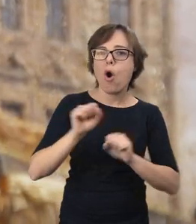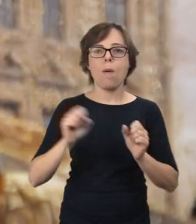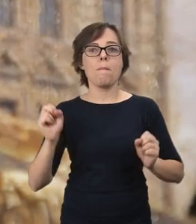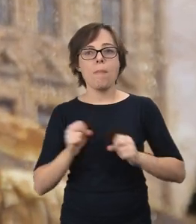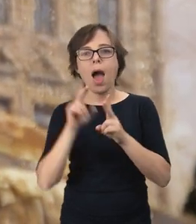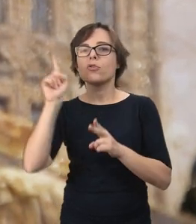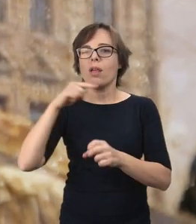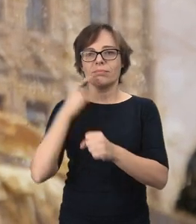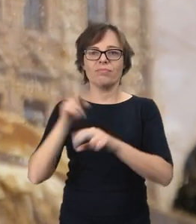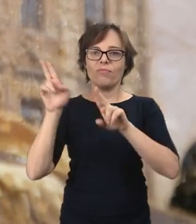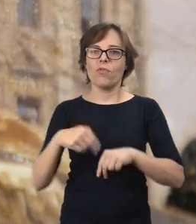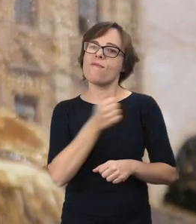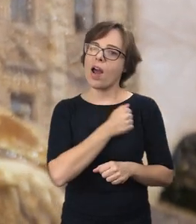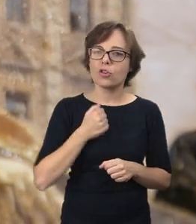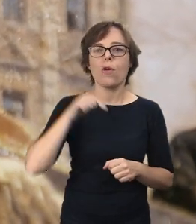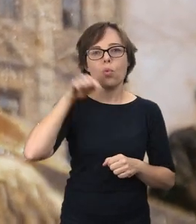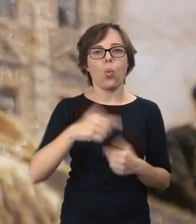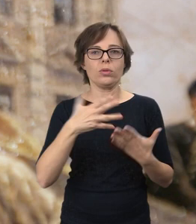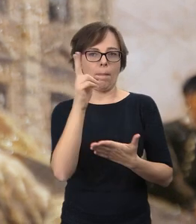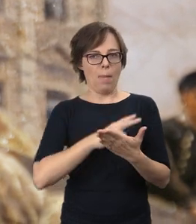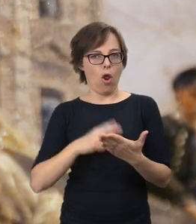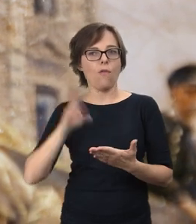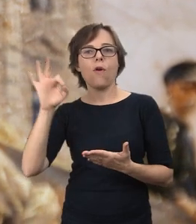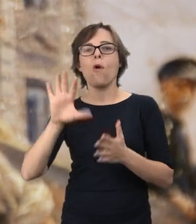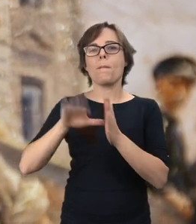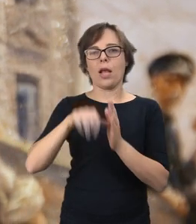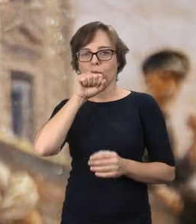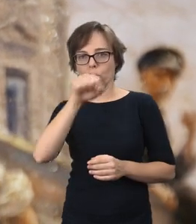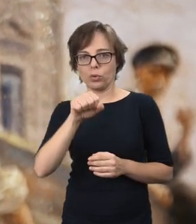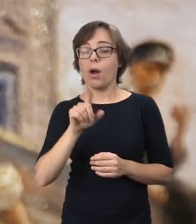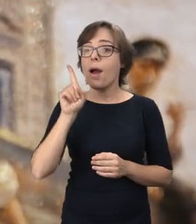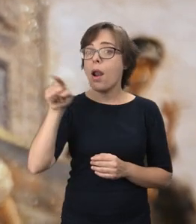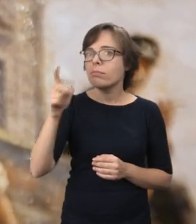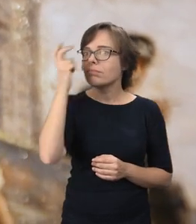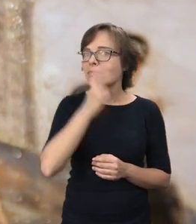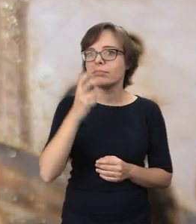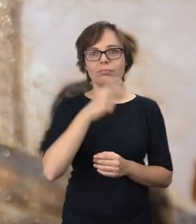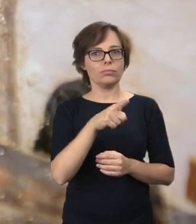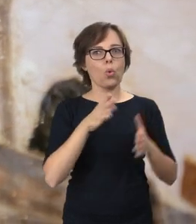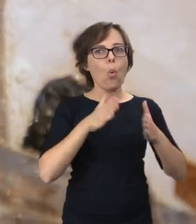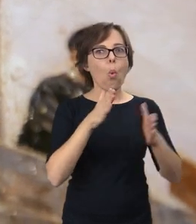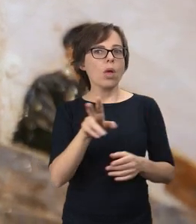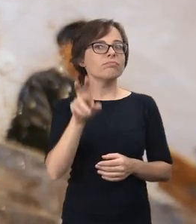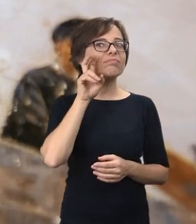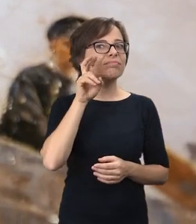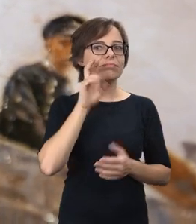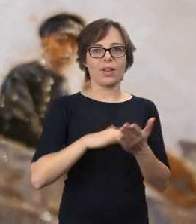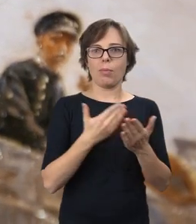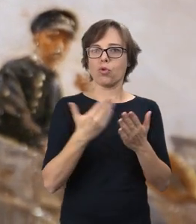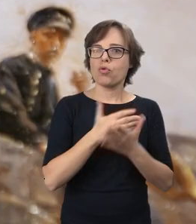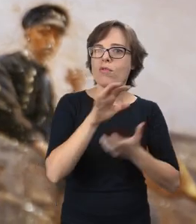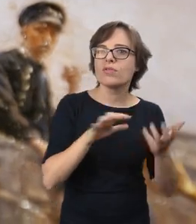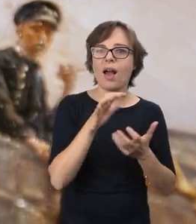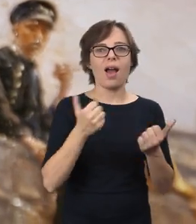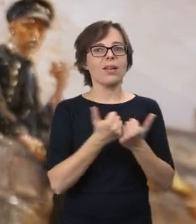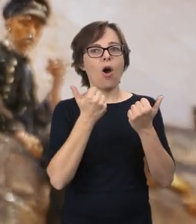do Warszawy chciał wrócić i malować swoje ukochane miasto. Nie interesowały go jednak najbardziej prestiżowe ulice Warszawy, takie jak